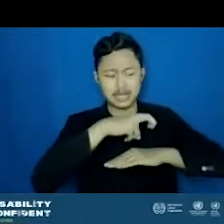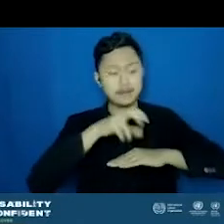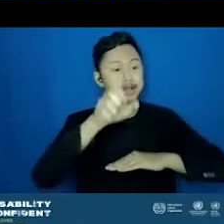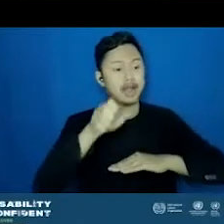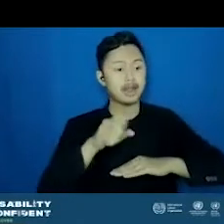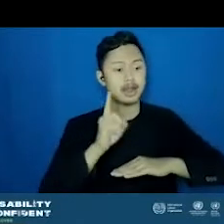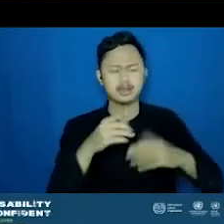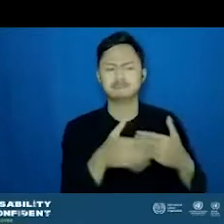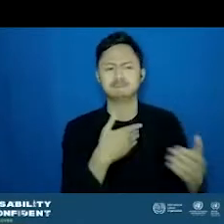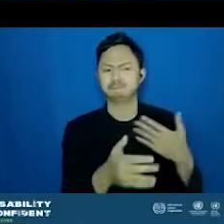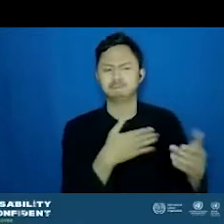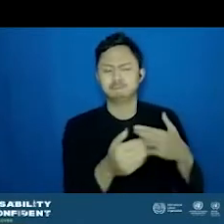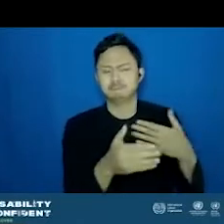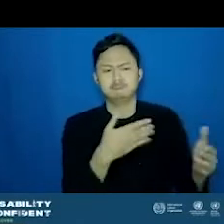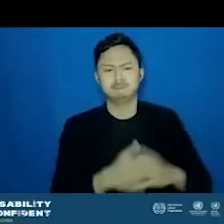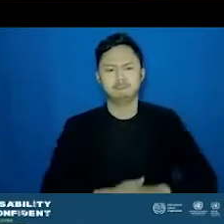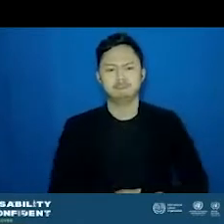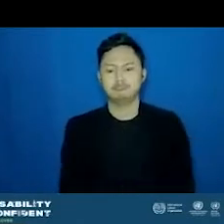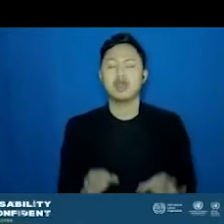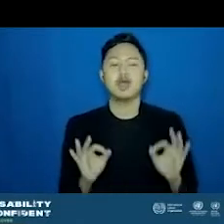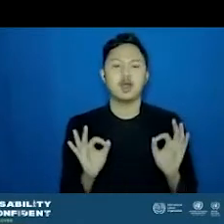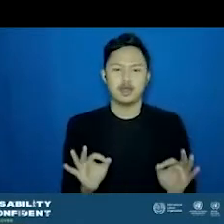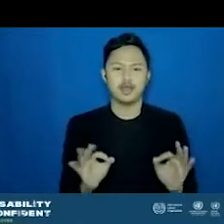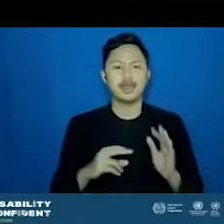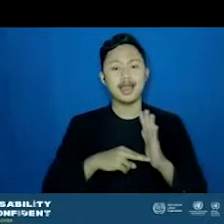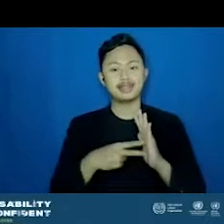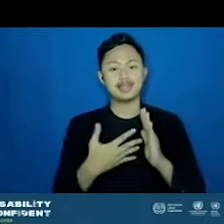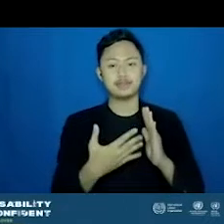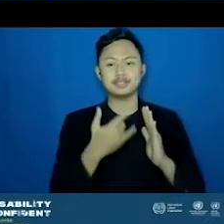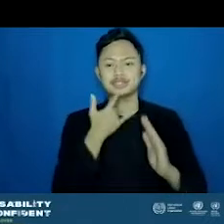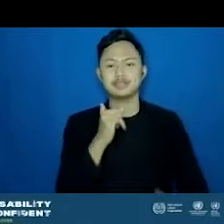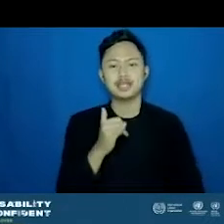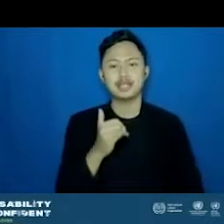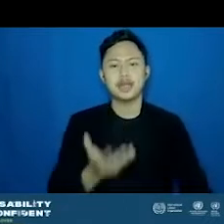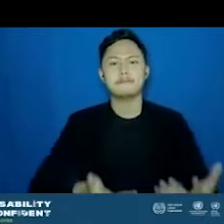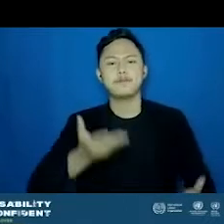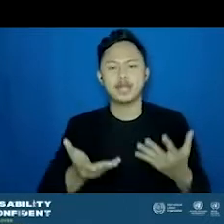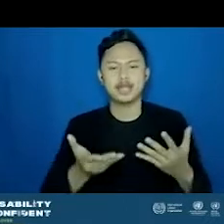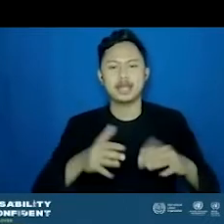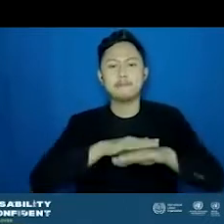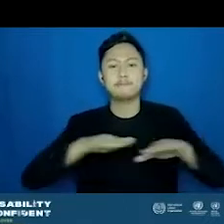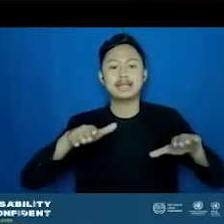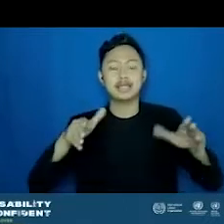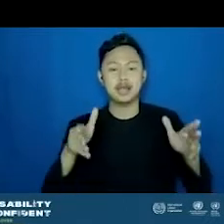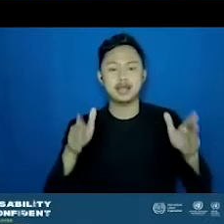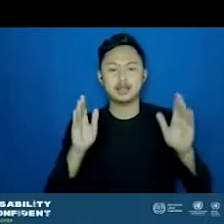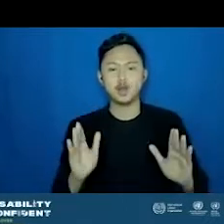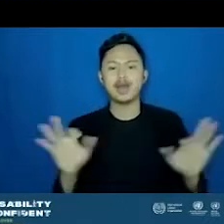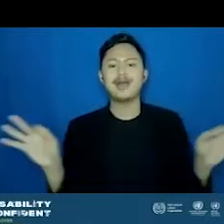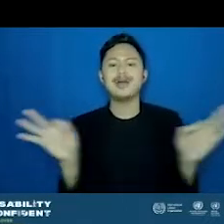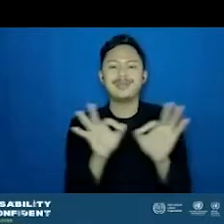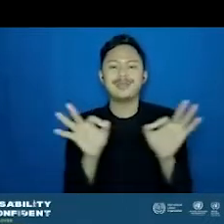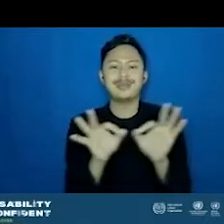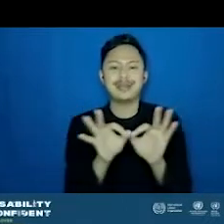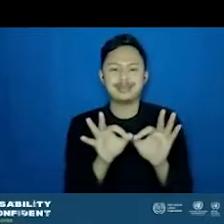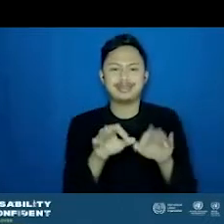berarti enggak masalah. Oke. Berarti mungkin mejanya aja yang saya tempatkan, dekat dengan ujung